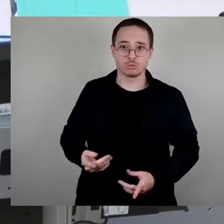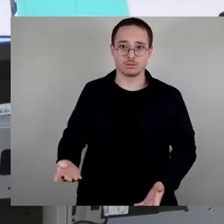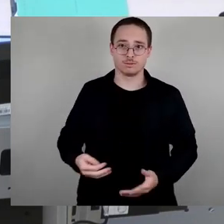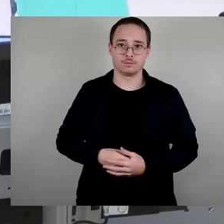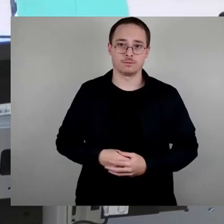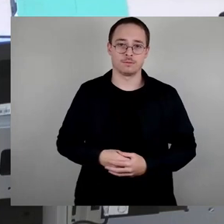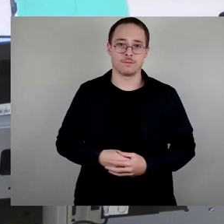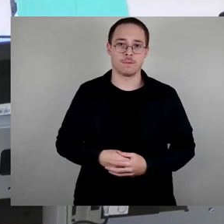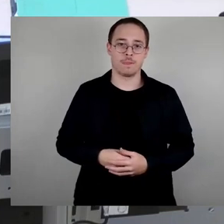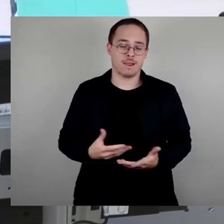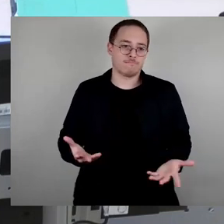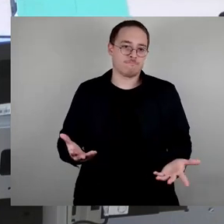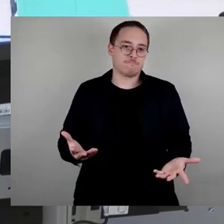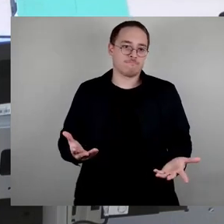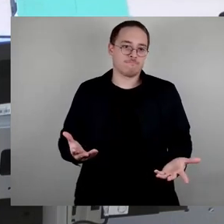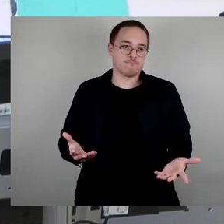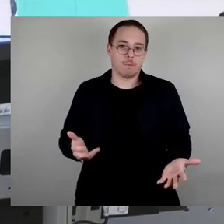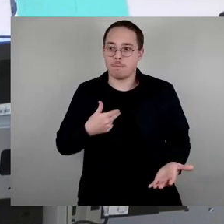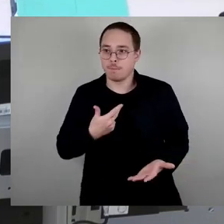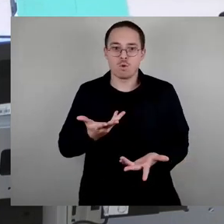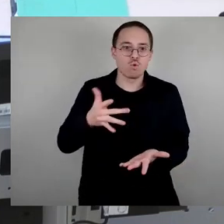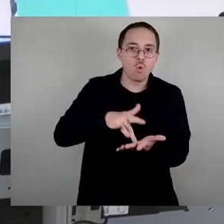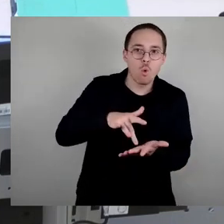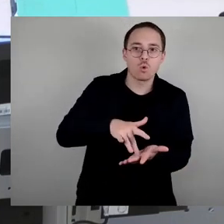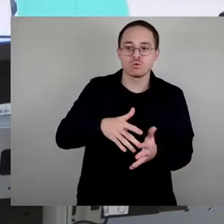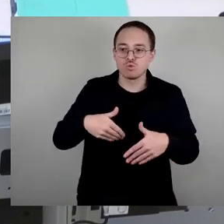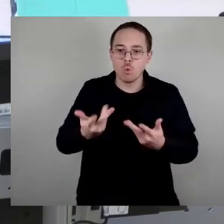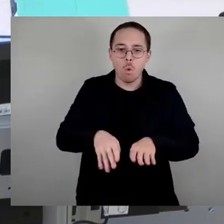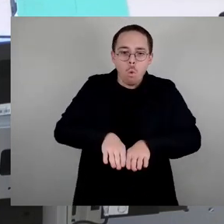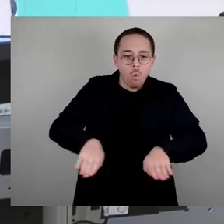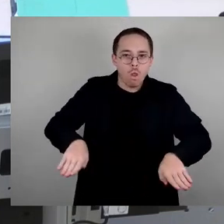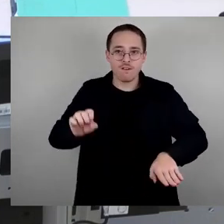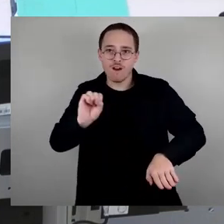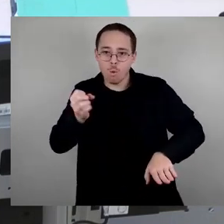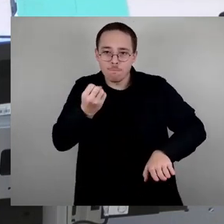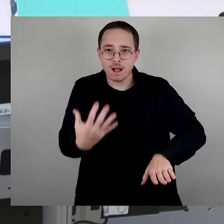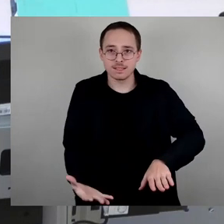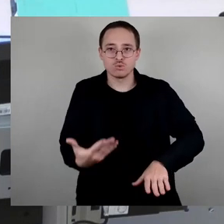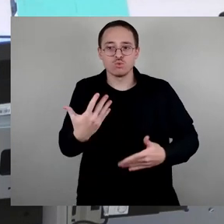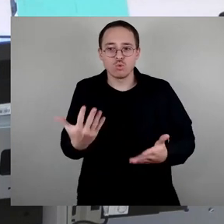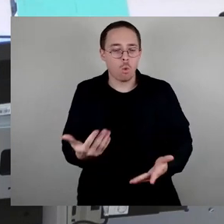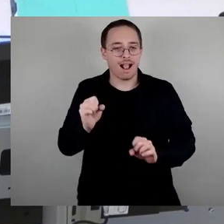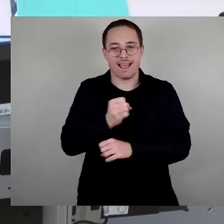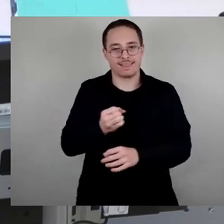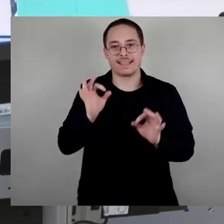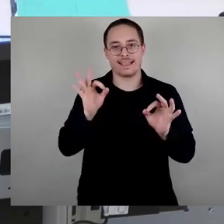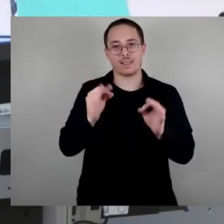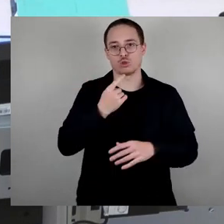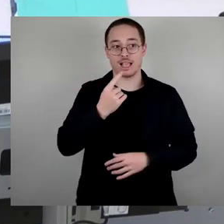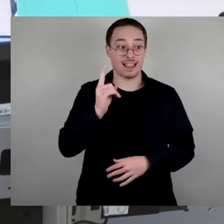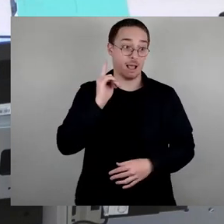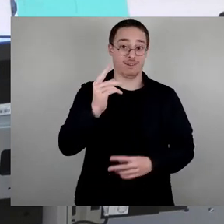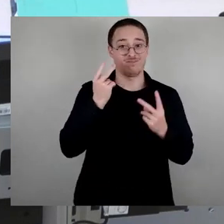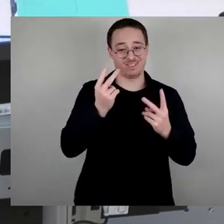sagen, was war Ursache, was war Wirkung, aber das müssen wir natürlich rausbekommen. Und das, was wir jetzt hier haben, zum Beispiel der